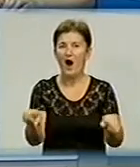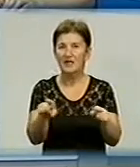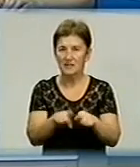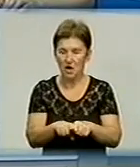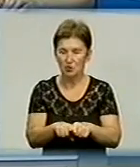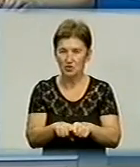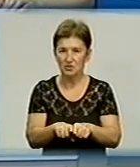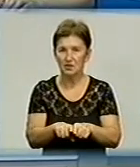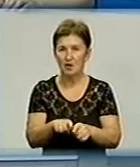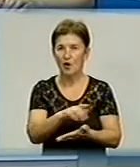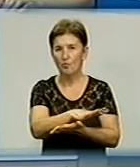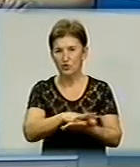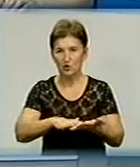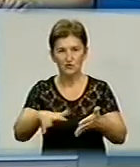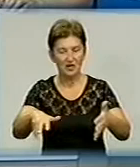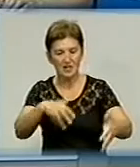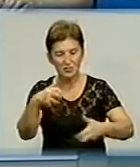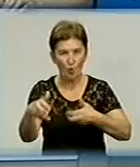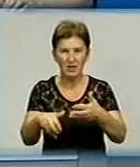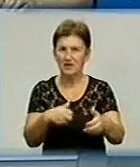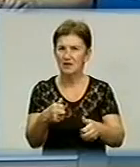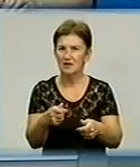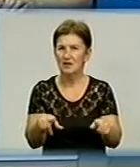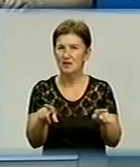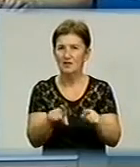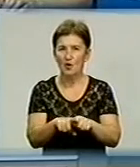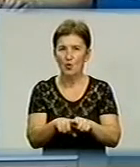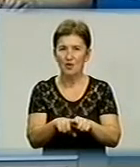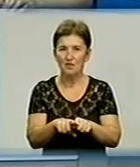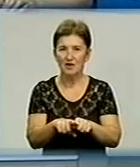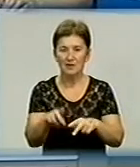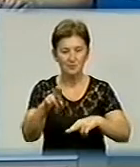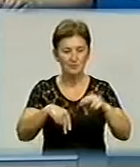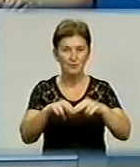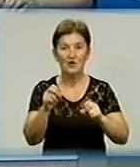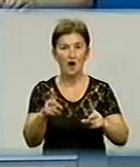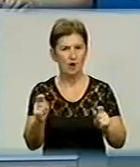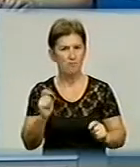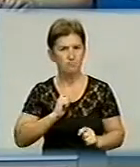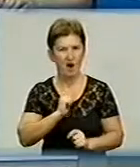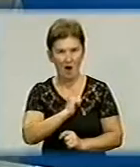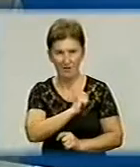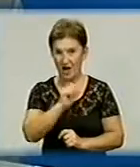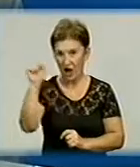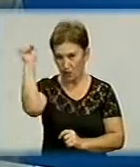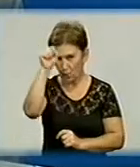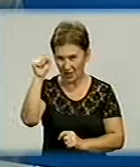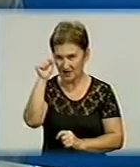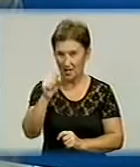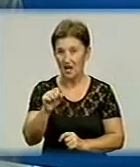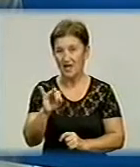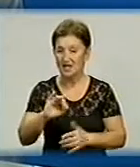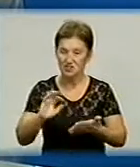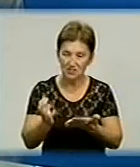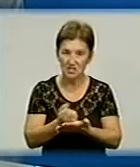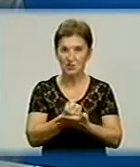продовжили розкопки такої споруди, як баня золотоводинська, турецька баня, хамам. І знайшли